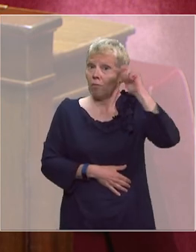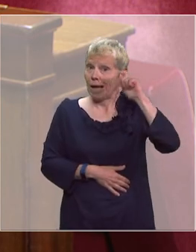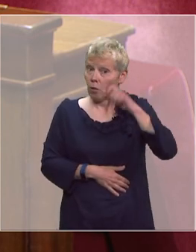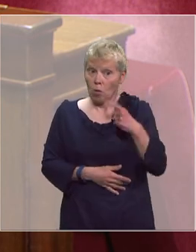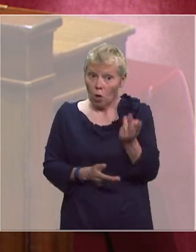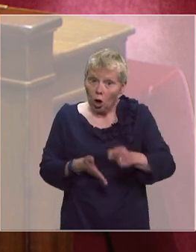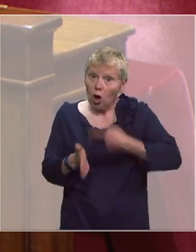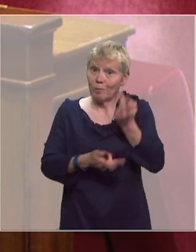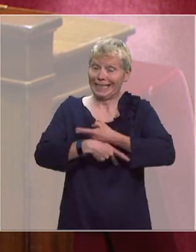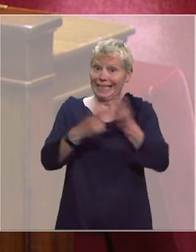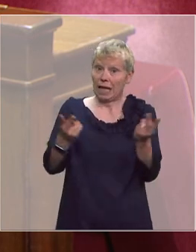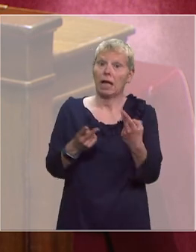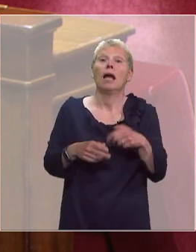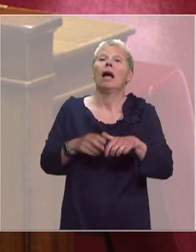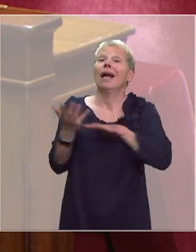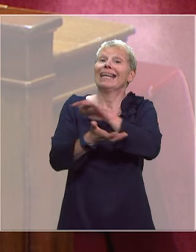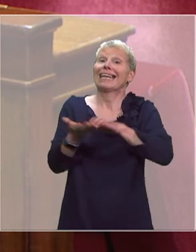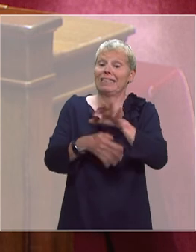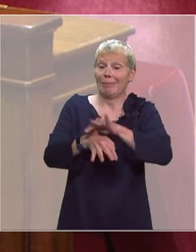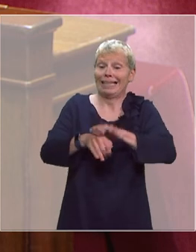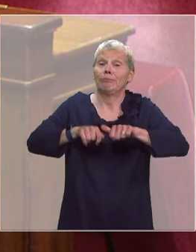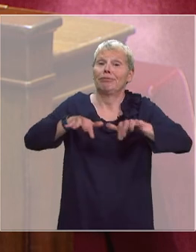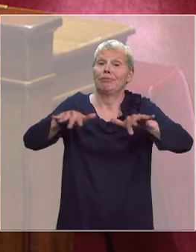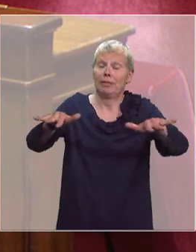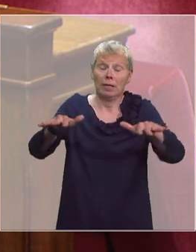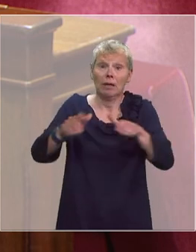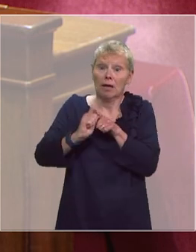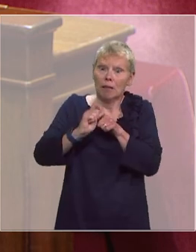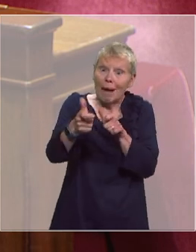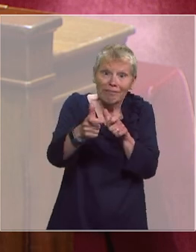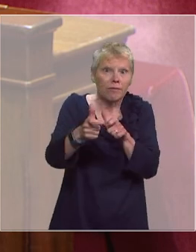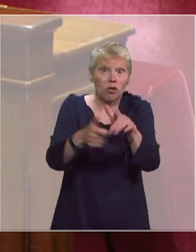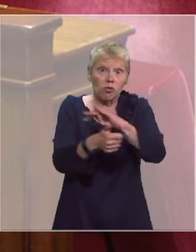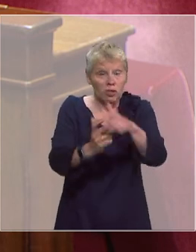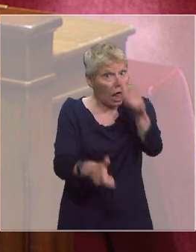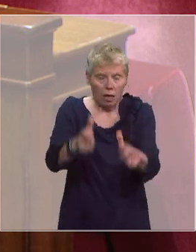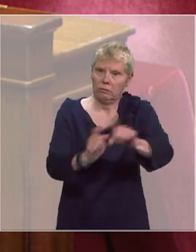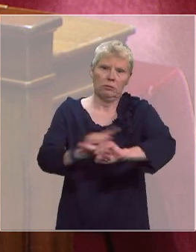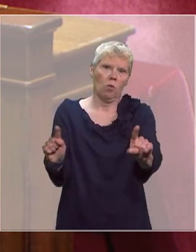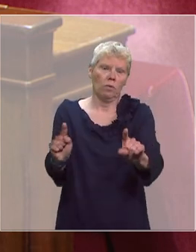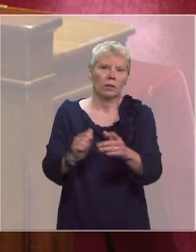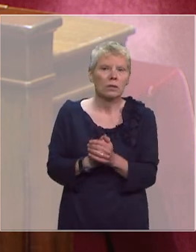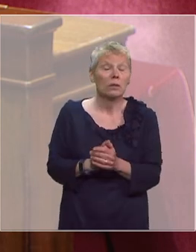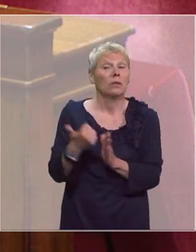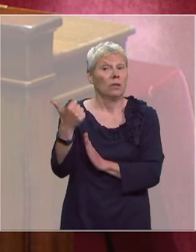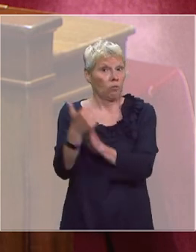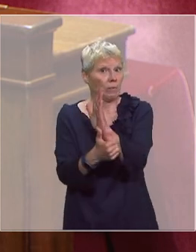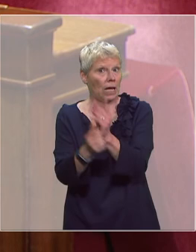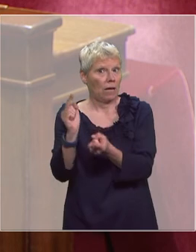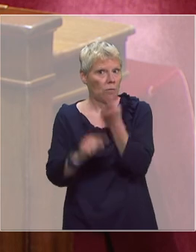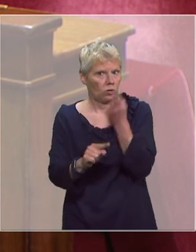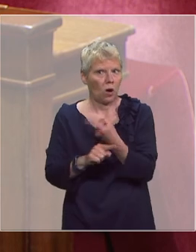réaffirmé, la crise épidémique ne doit pas mener un drame social. Le premier enjeu c'est le maintien de l'aide